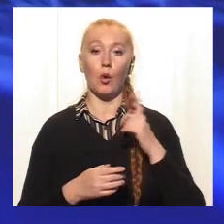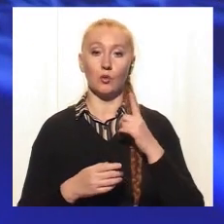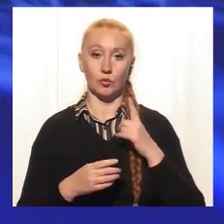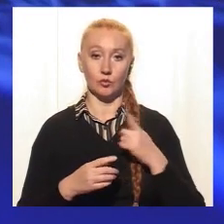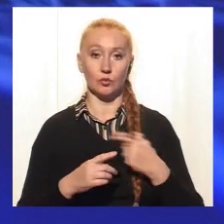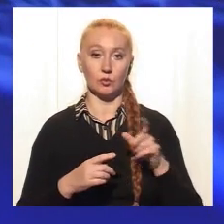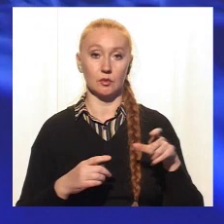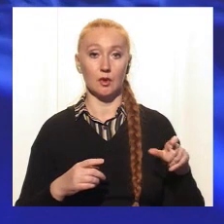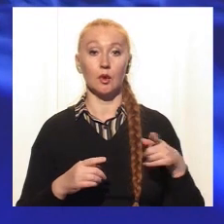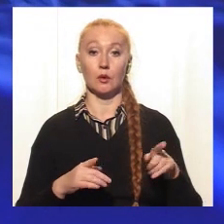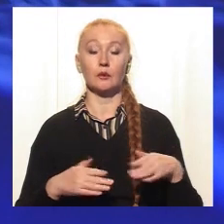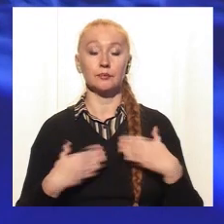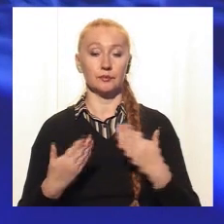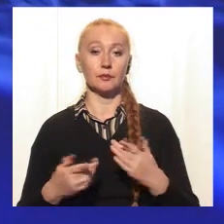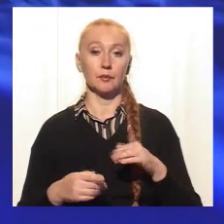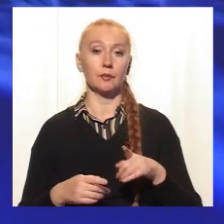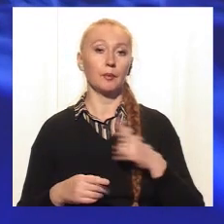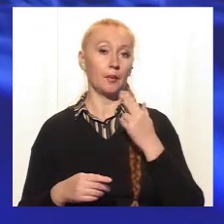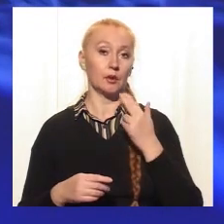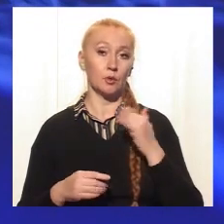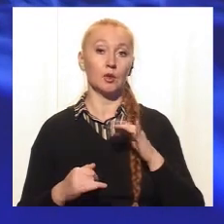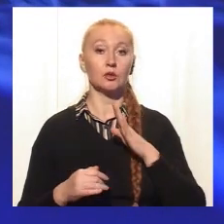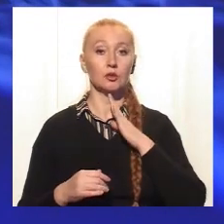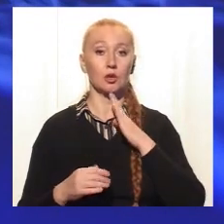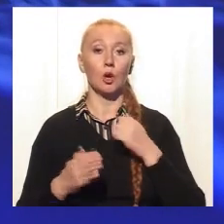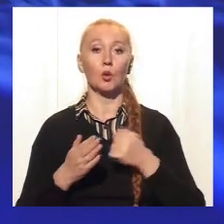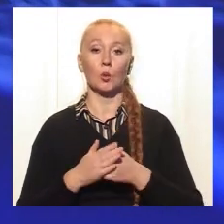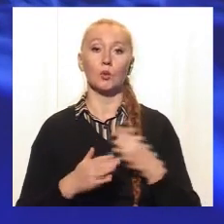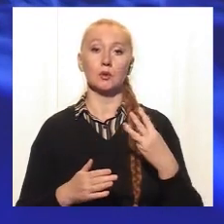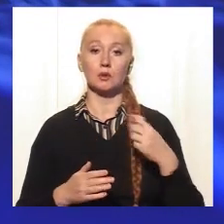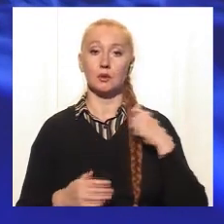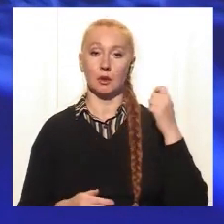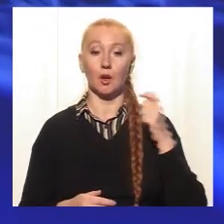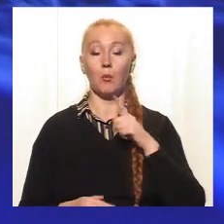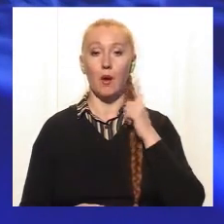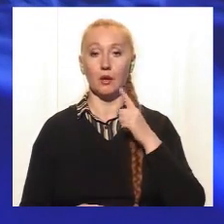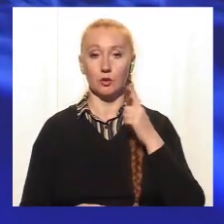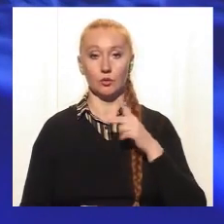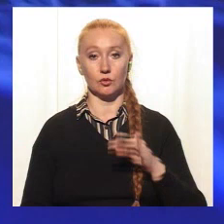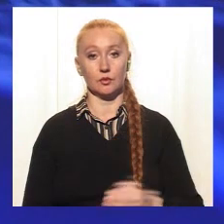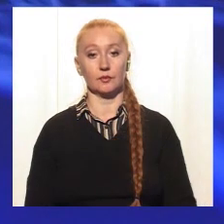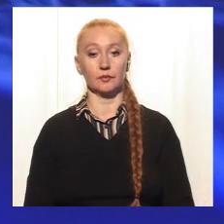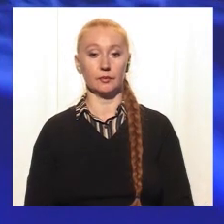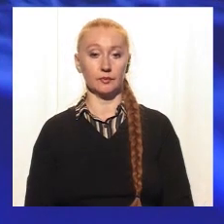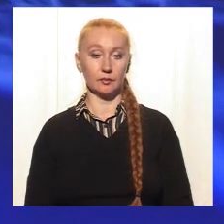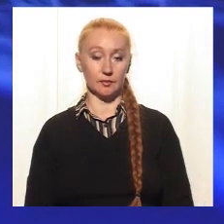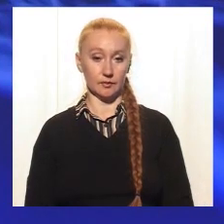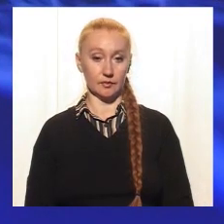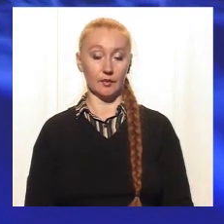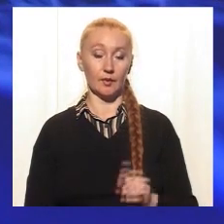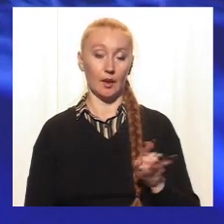можуть звертатися подростки і жінки до 30 років. Тобто молоді. Там